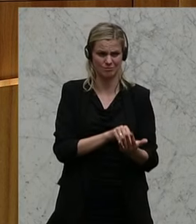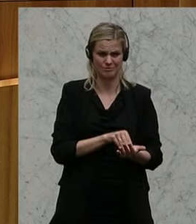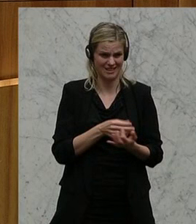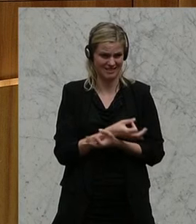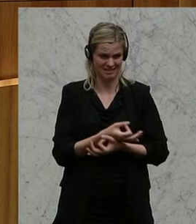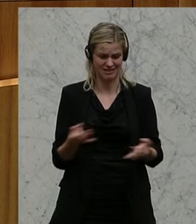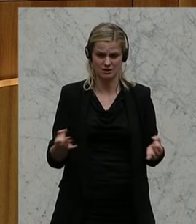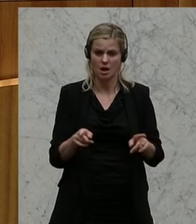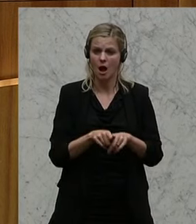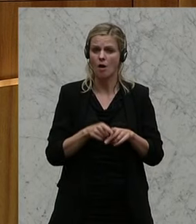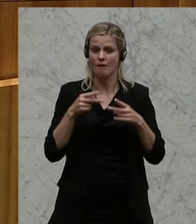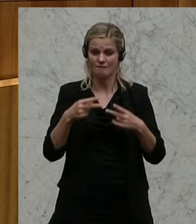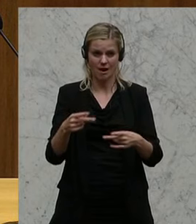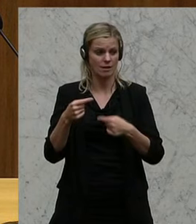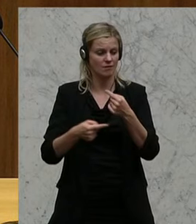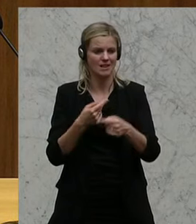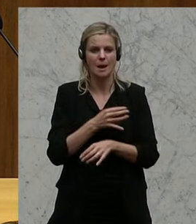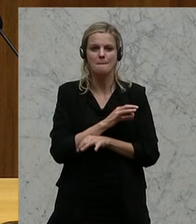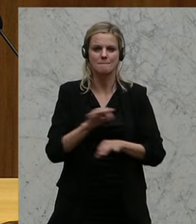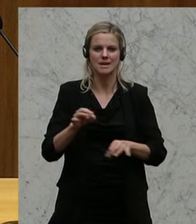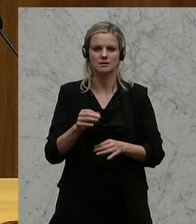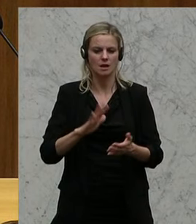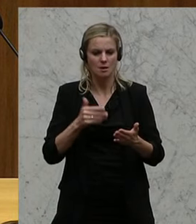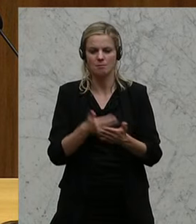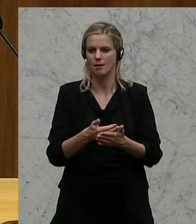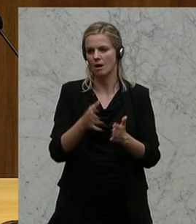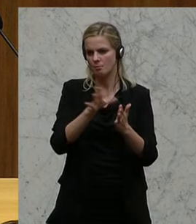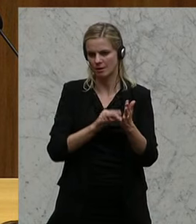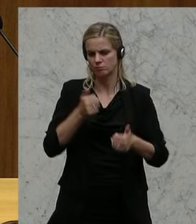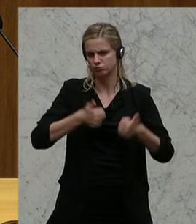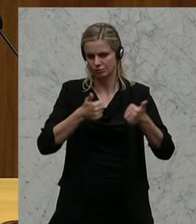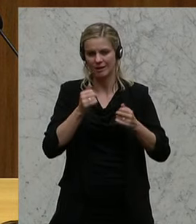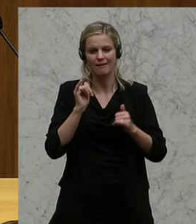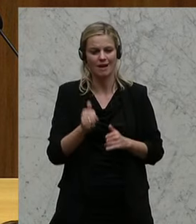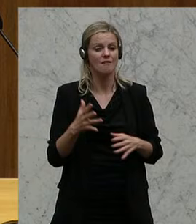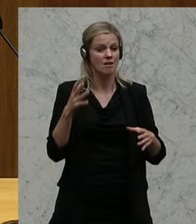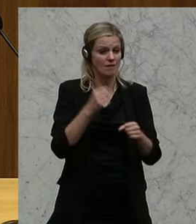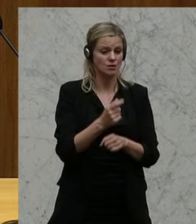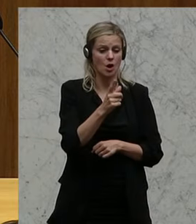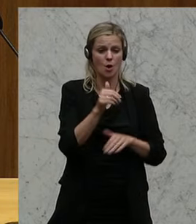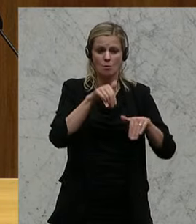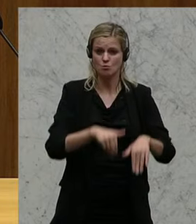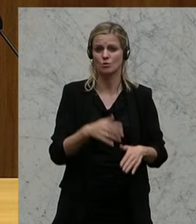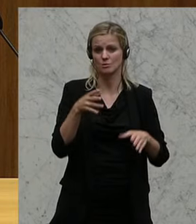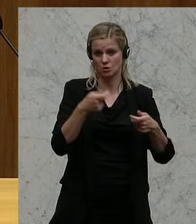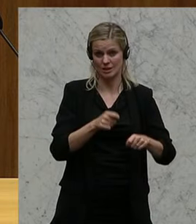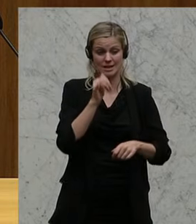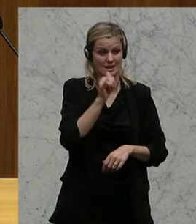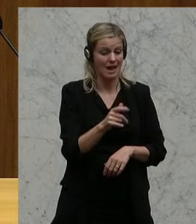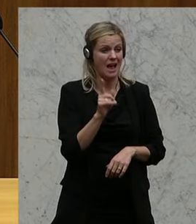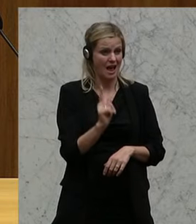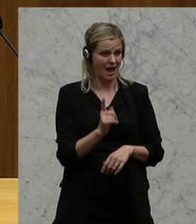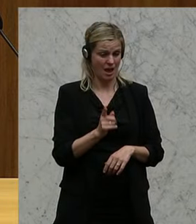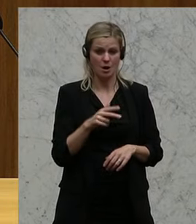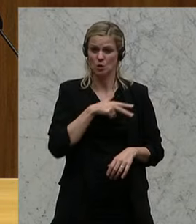Die Weiterentwicklung des Best-Bieter-Prinzips. Jetzt weiß ich schon, natürlich muss es im Verfassungsausschuss letzten Endes beschlossen werden, aber es kann doch nicht sein, dass sich